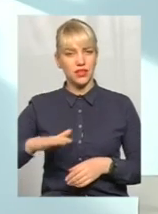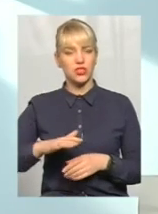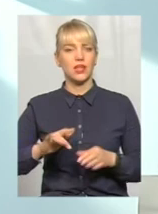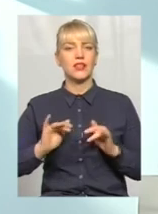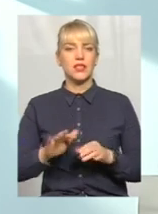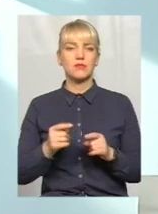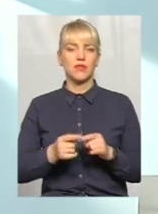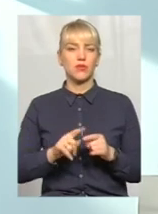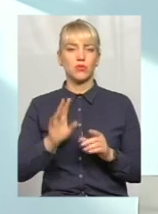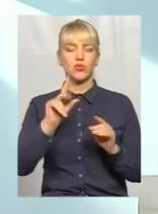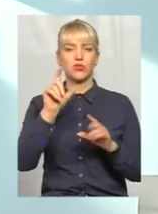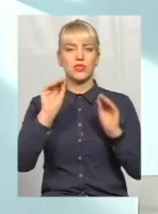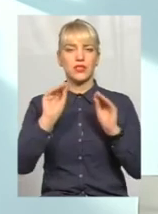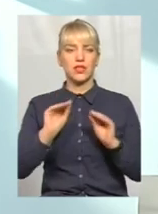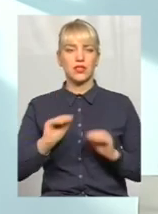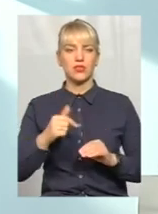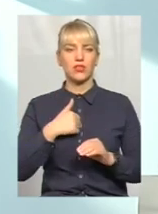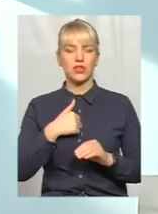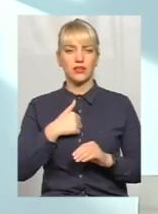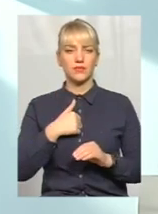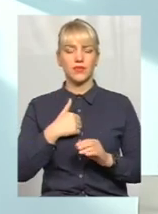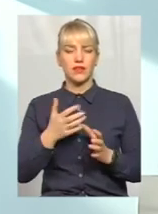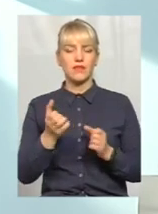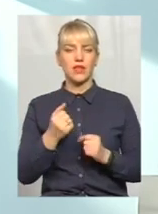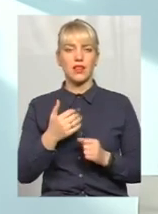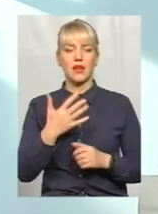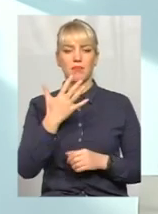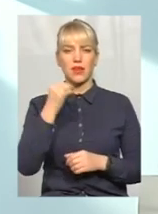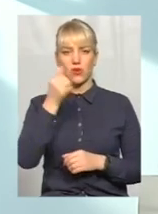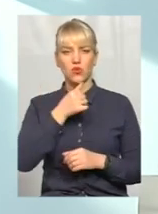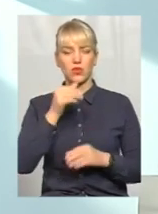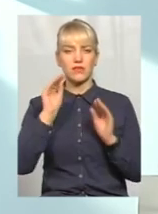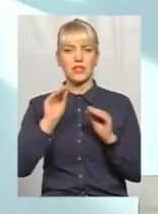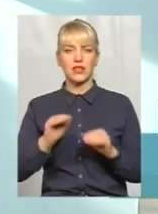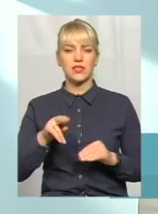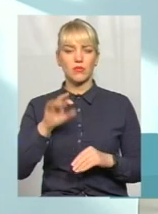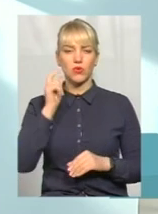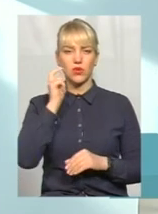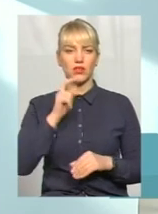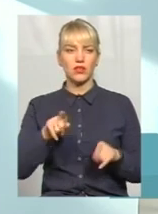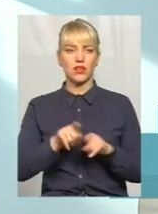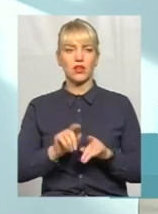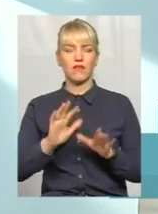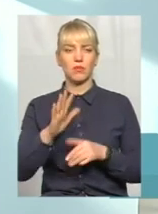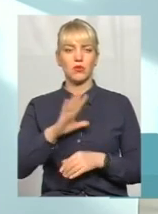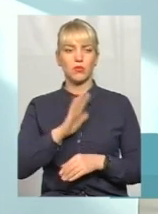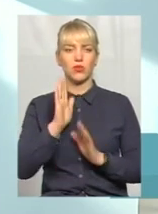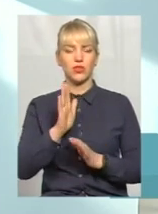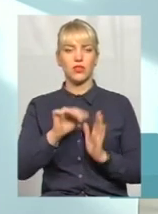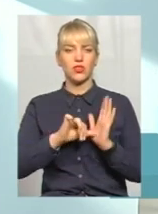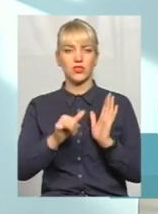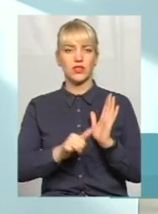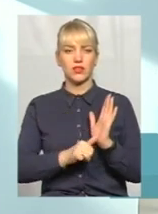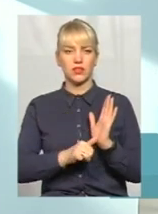тім, що за статистикою, я взяла останні п'ять років статистики, по Україні таких випадків було всього-навсього 16.